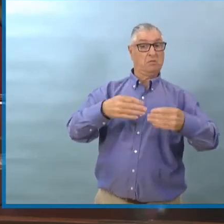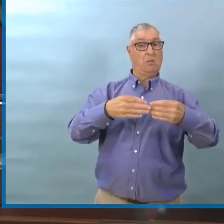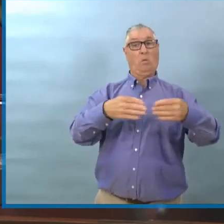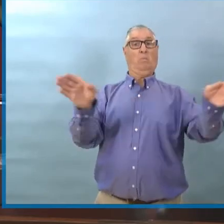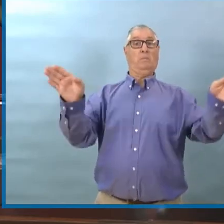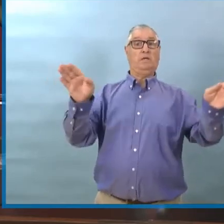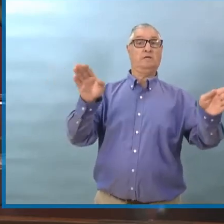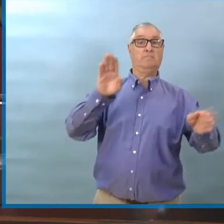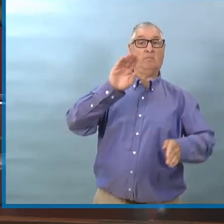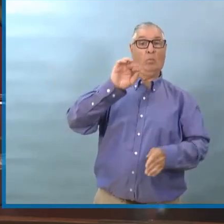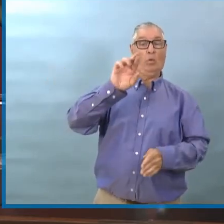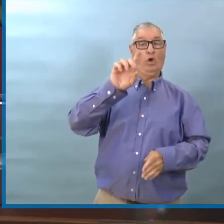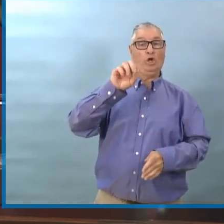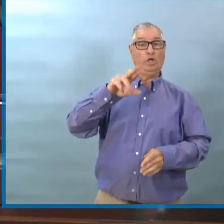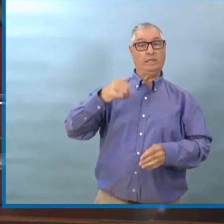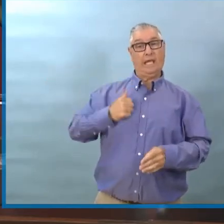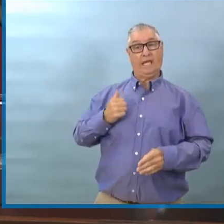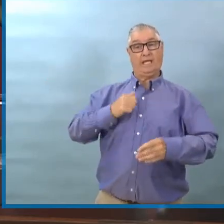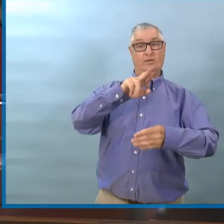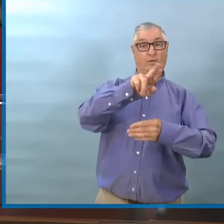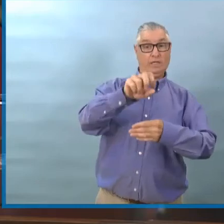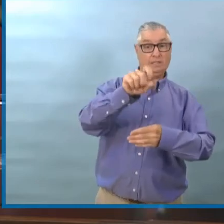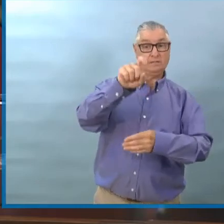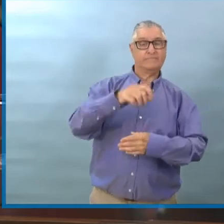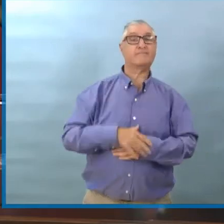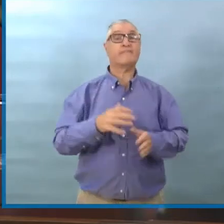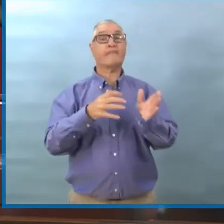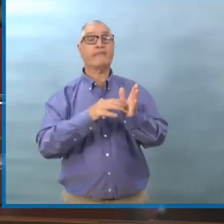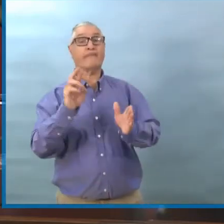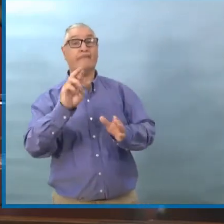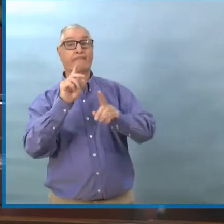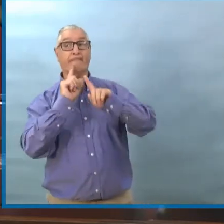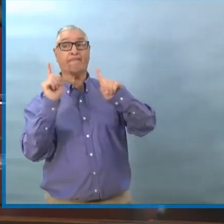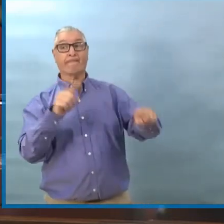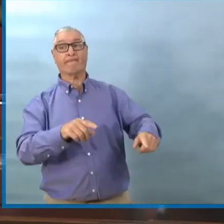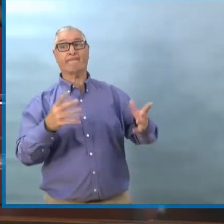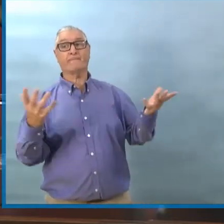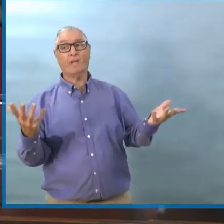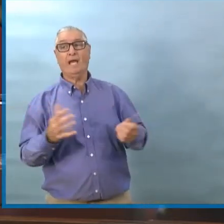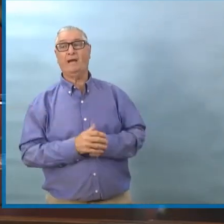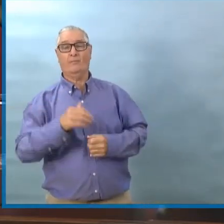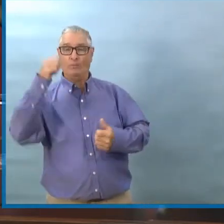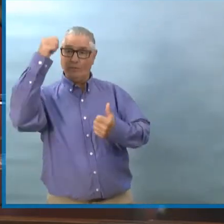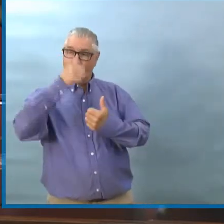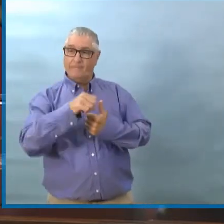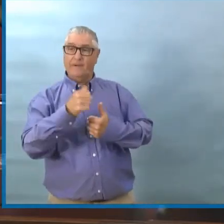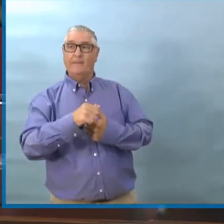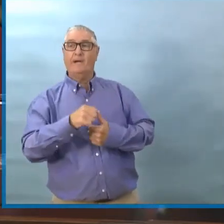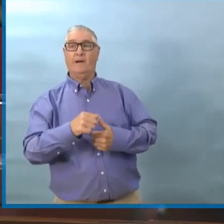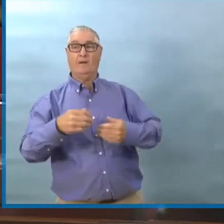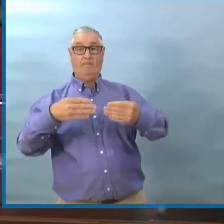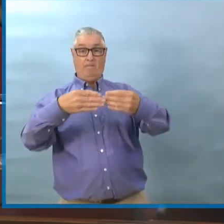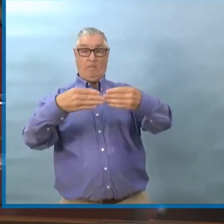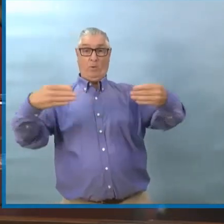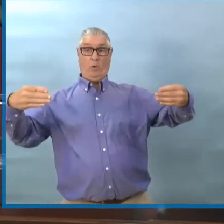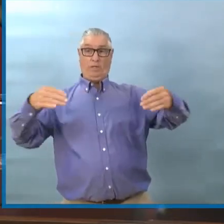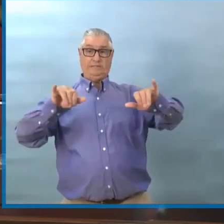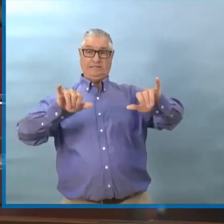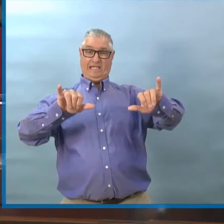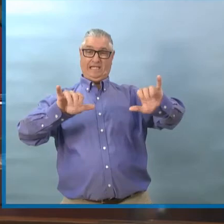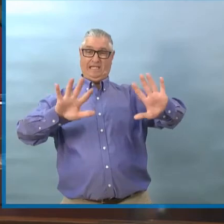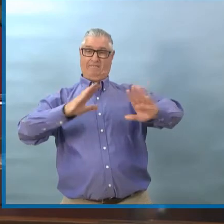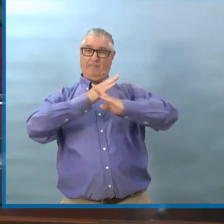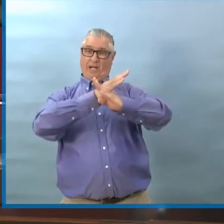C'est probablement le meilleur moyen de réduire nos risques. Mais il faut se rappeler que tout est un équilibre. Il y a beaucoup de